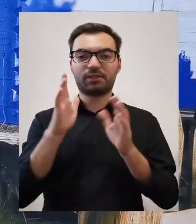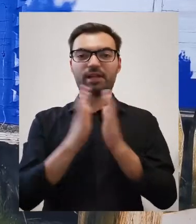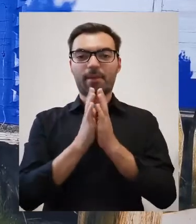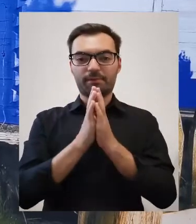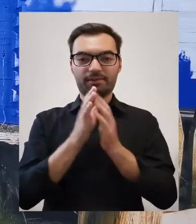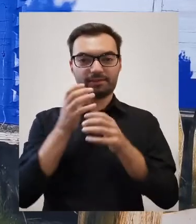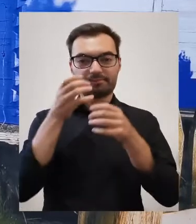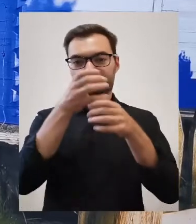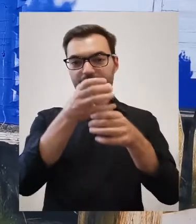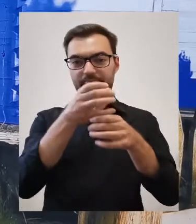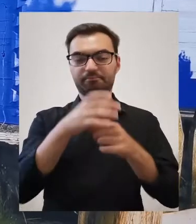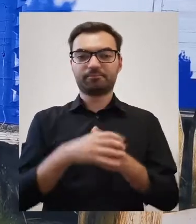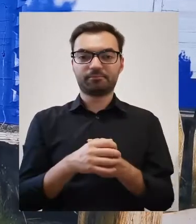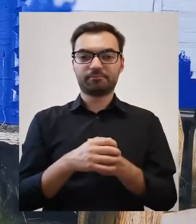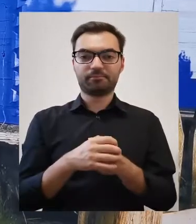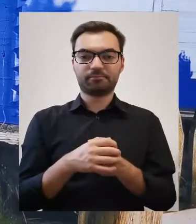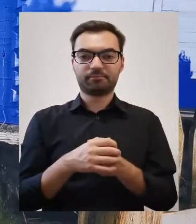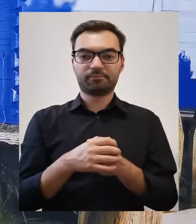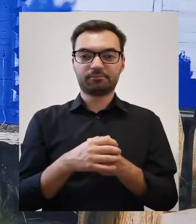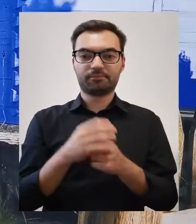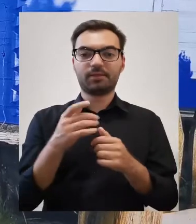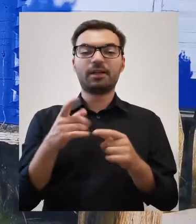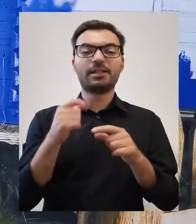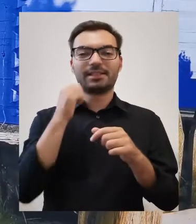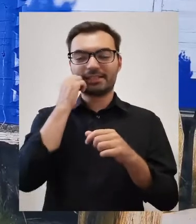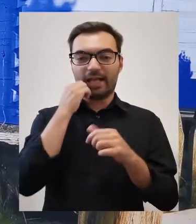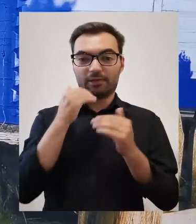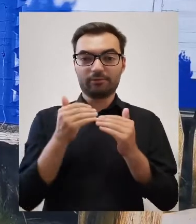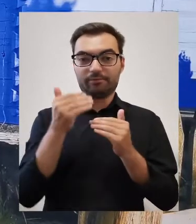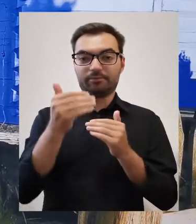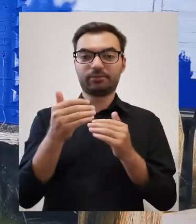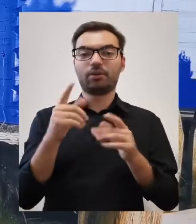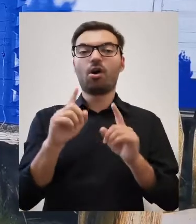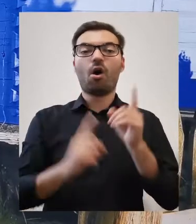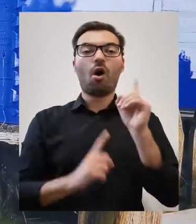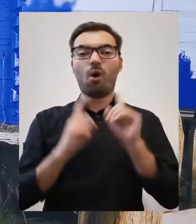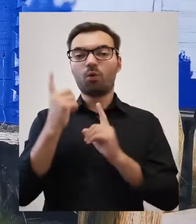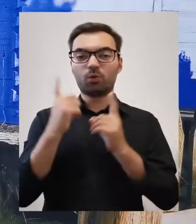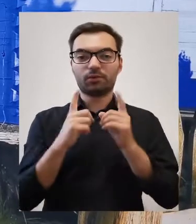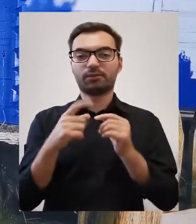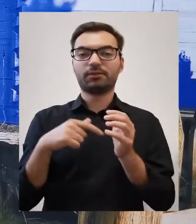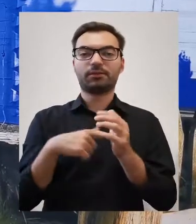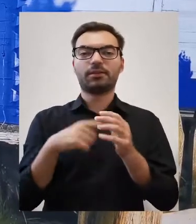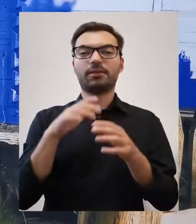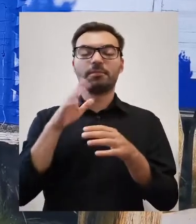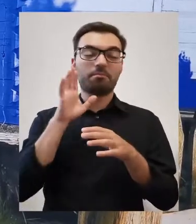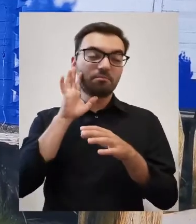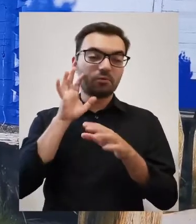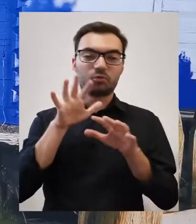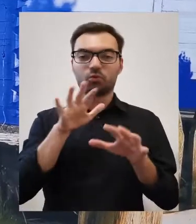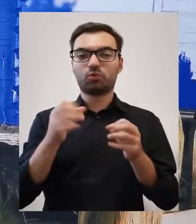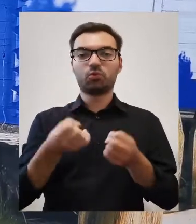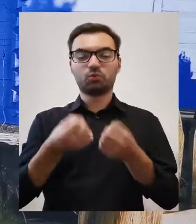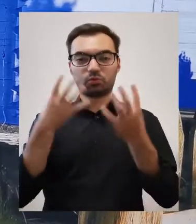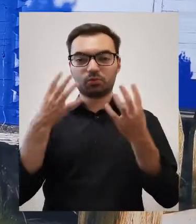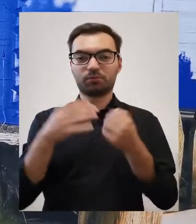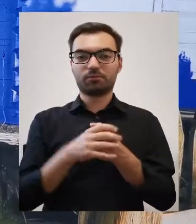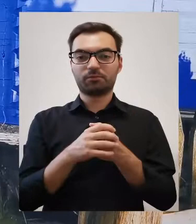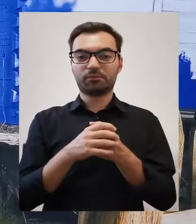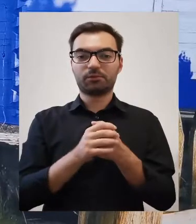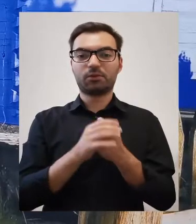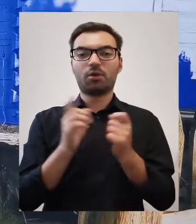dzisiaj stoi w kaplicy za klasztorem, w ogrodzie, słynie cudami.